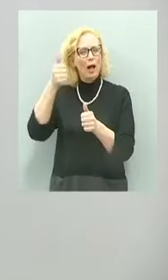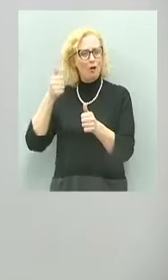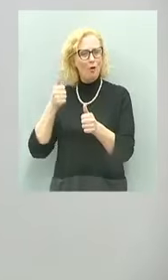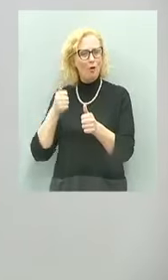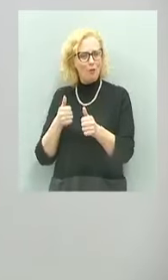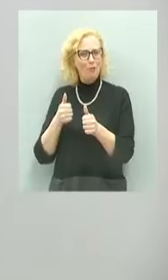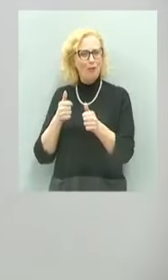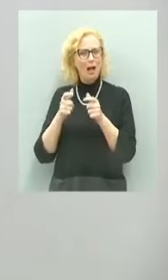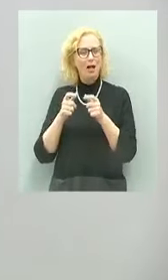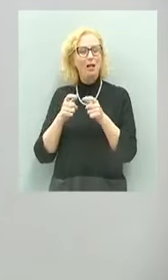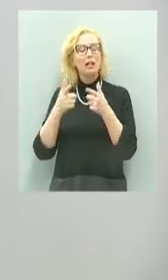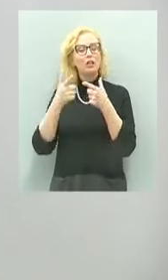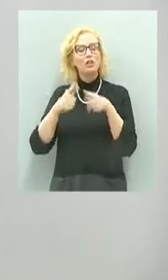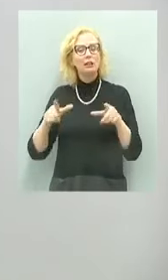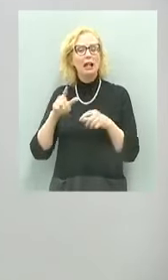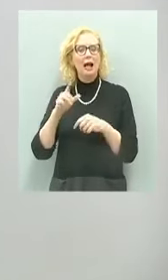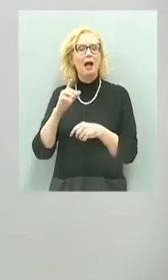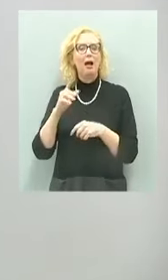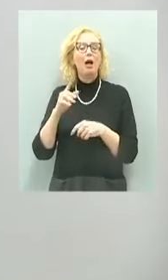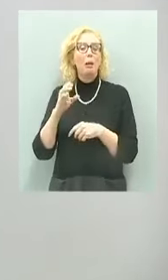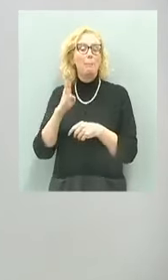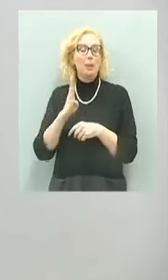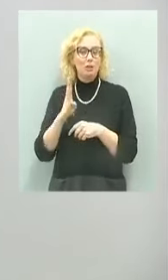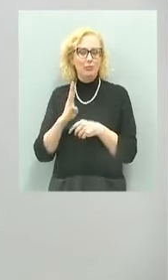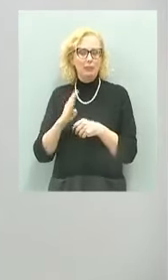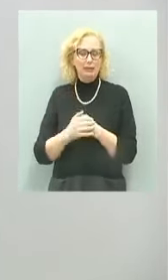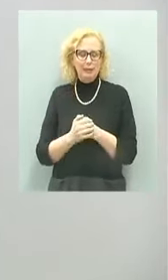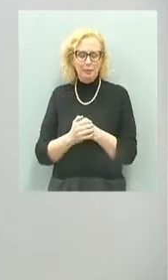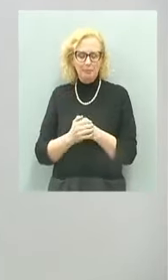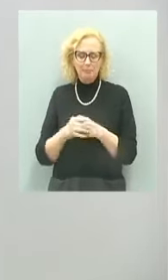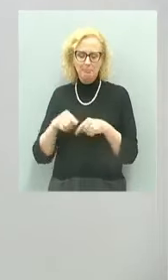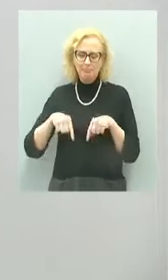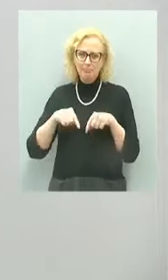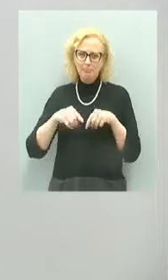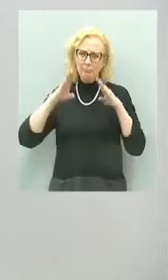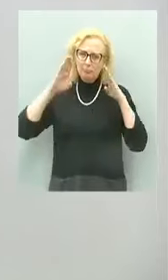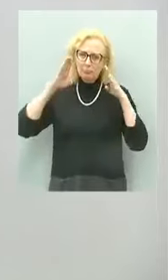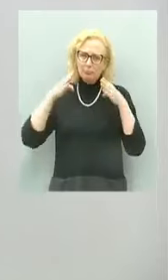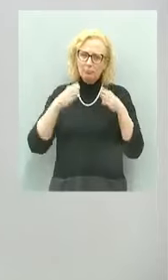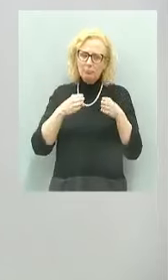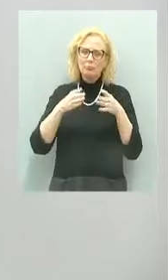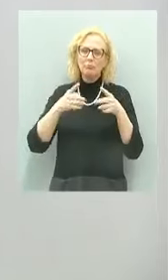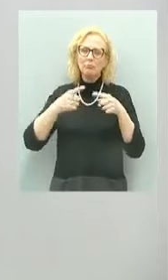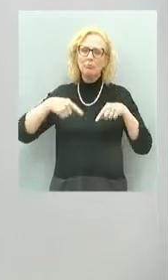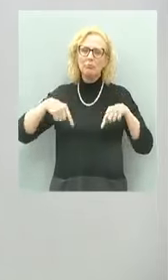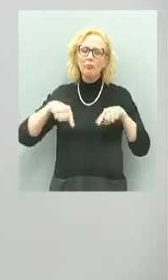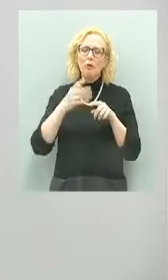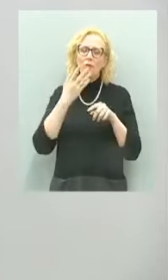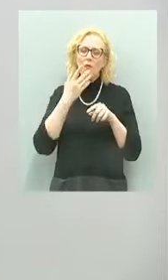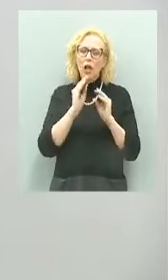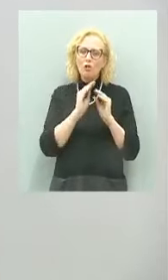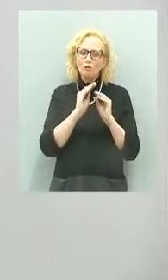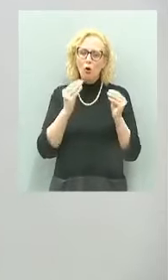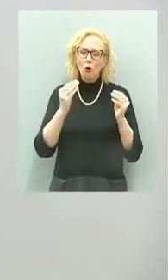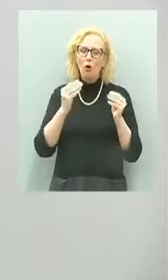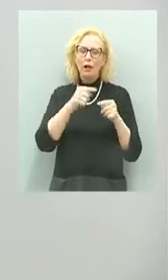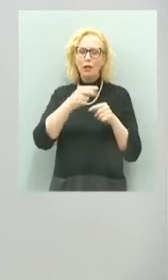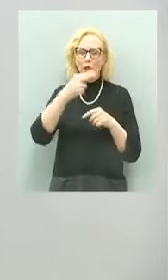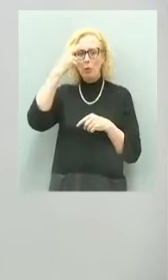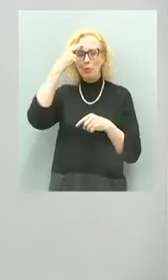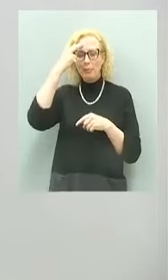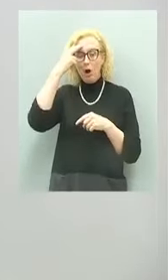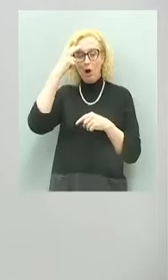anno a Bassovizza. È con questo impegno dunque che punta a coinvolgere le nuove generazioni a tramandare